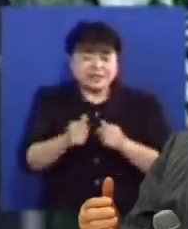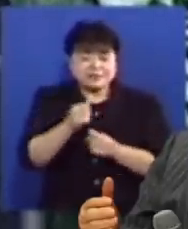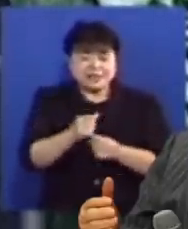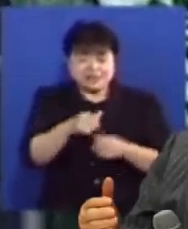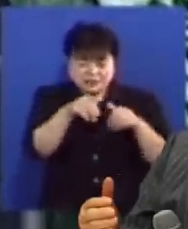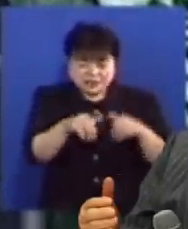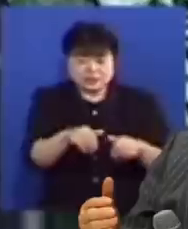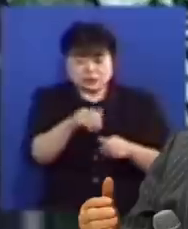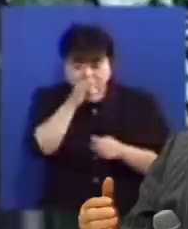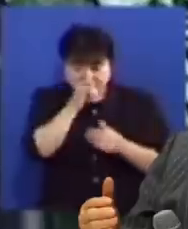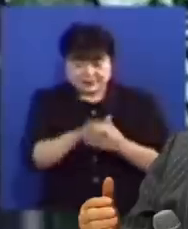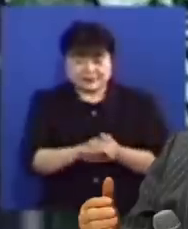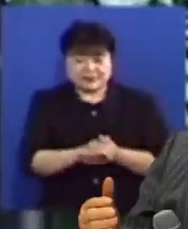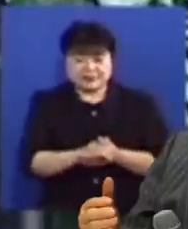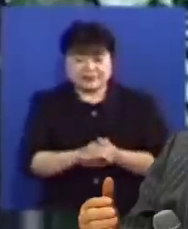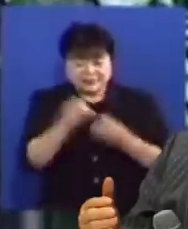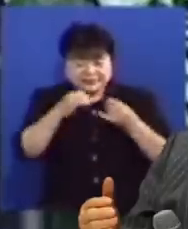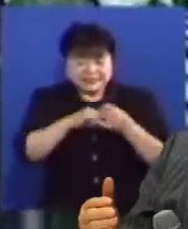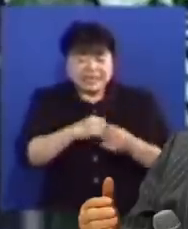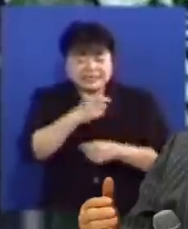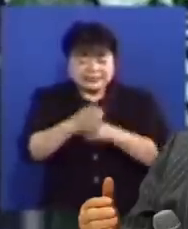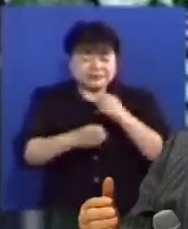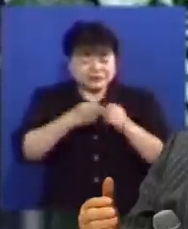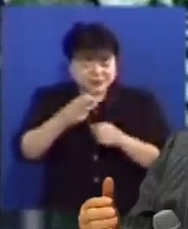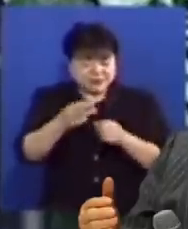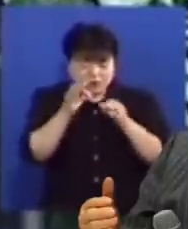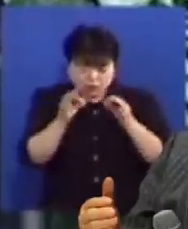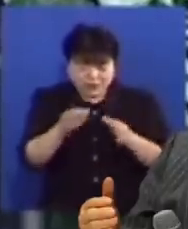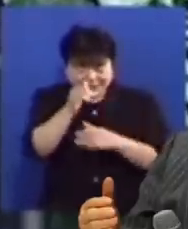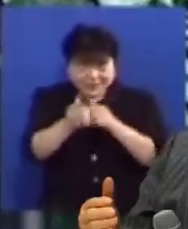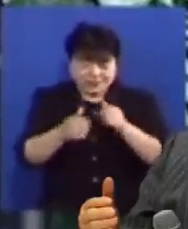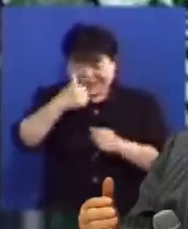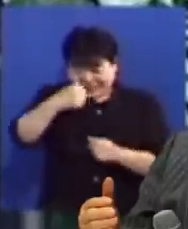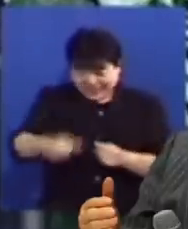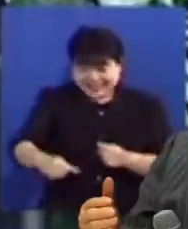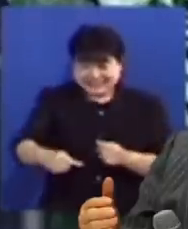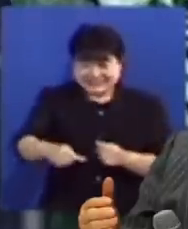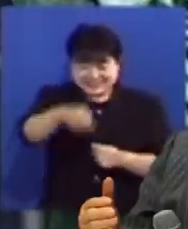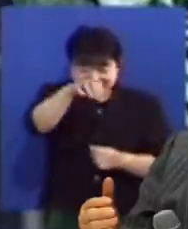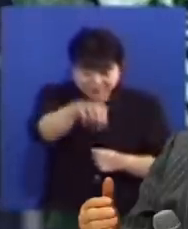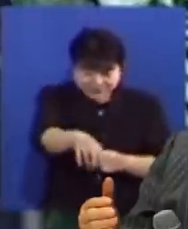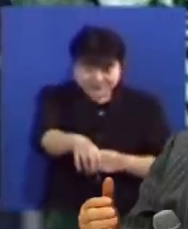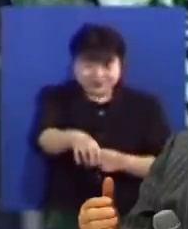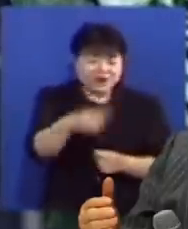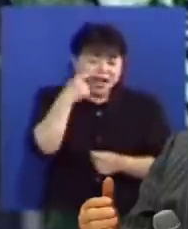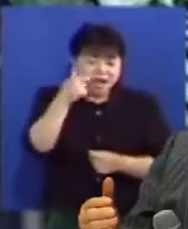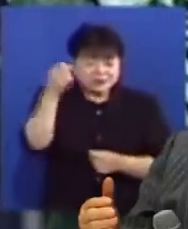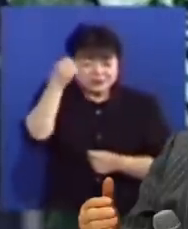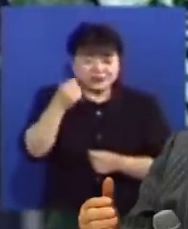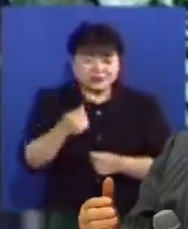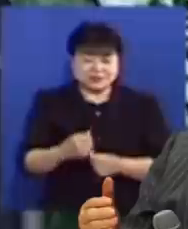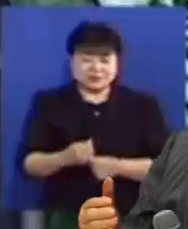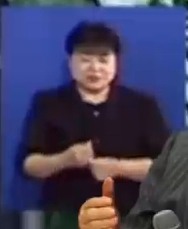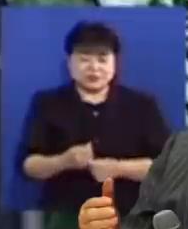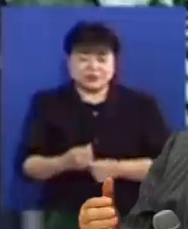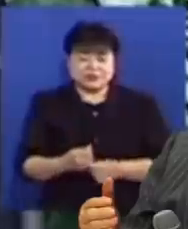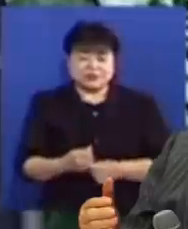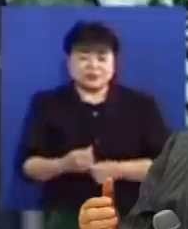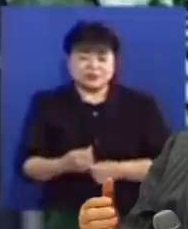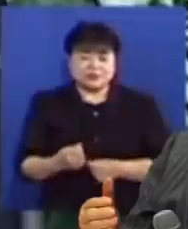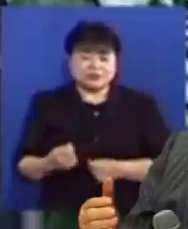사자로 역사했는 것입니다 신약 33년 동안에는 하나님의 아들이 정면에 나오고 아버지와 성령은 예수님